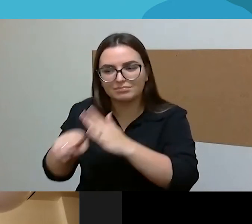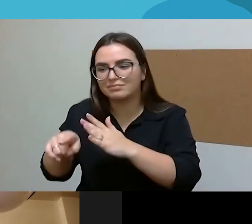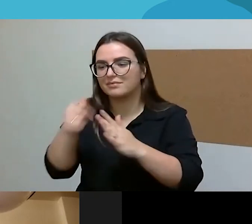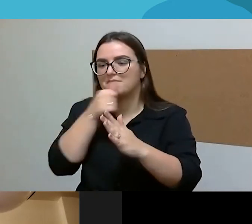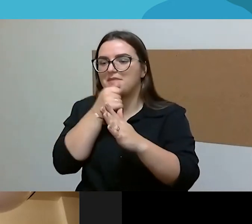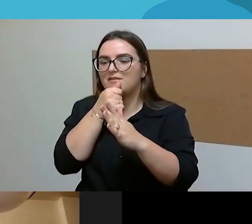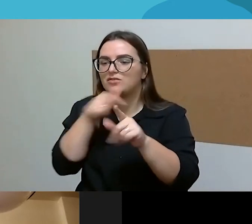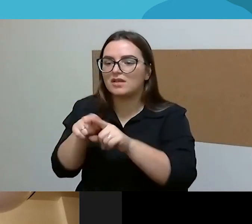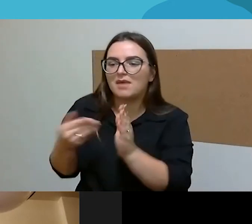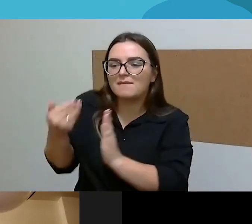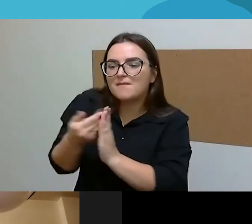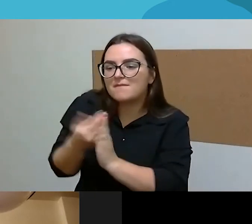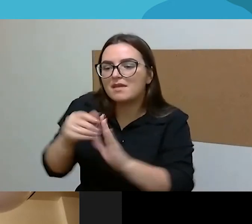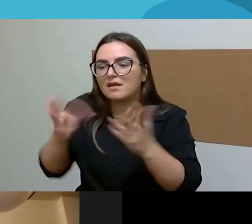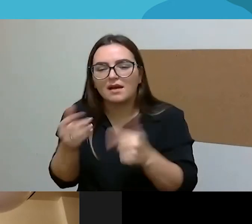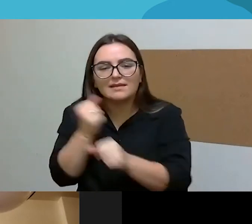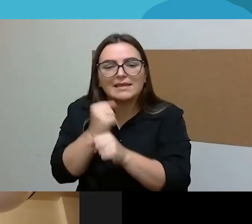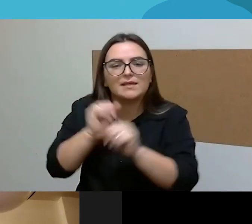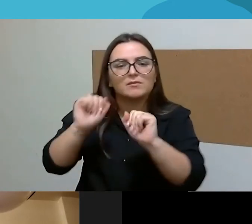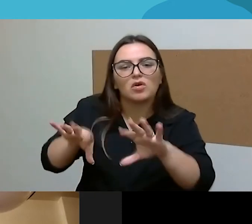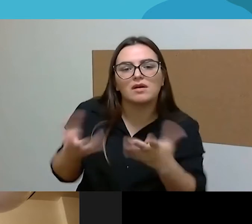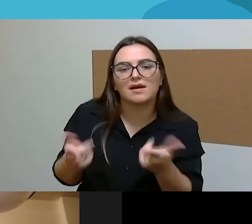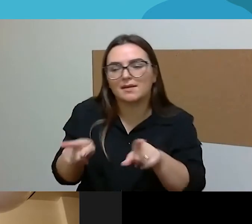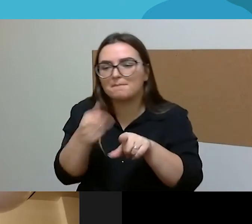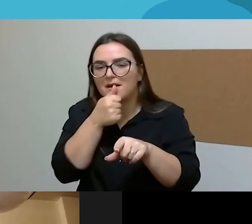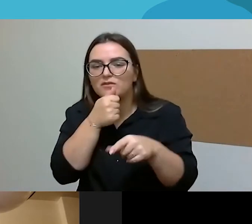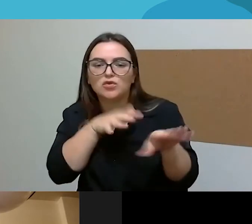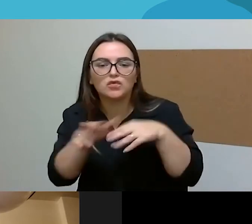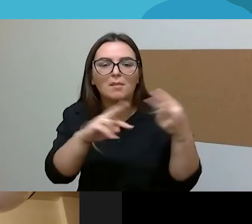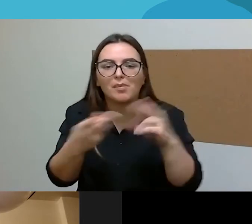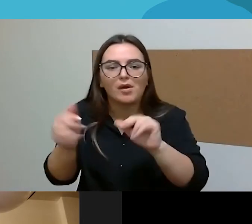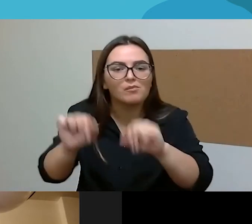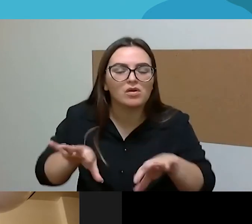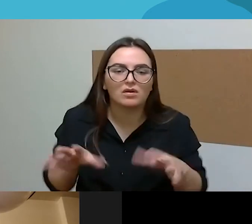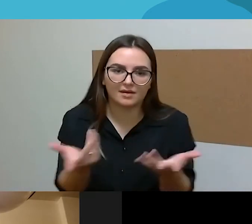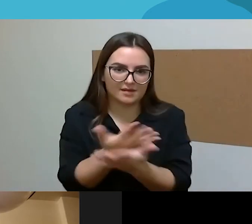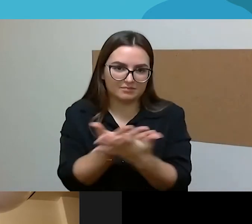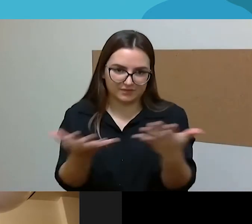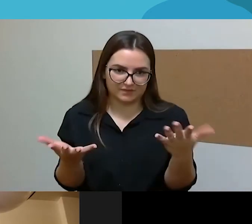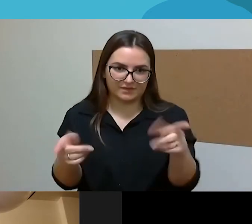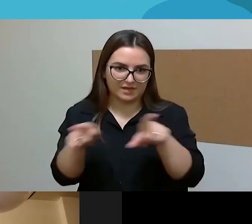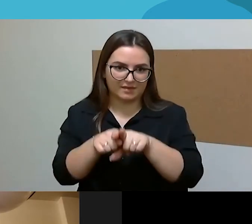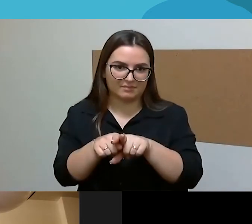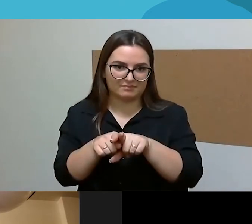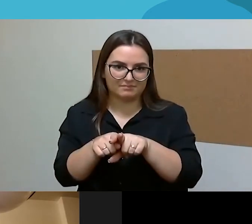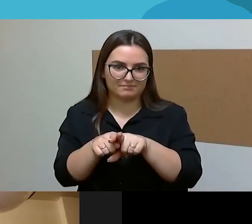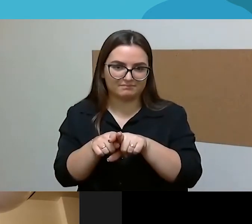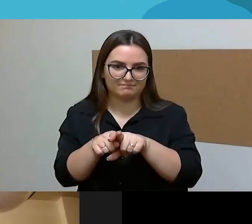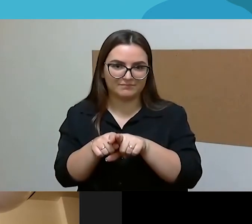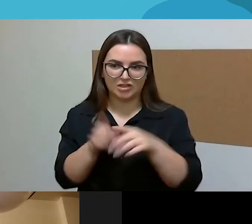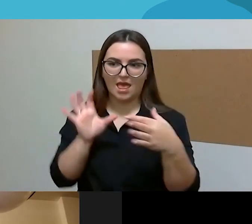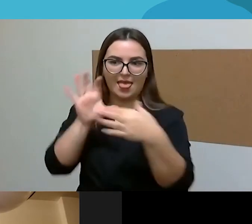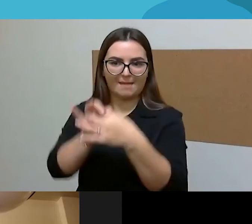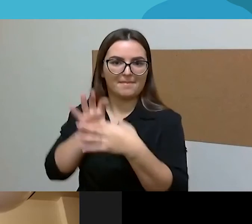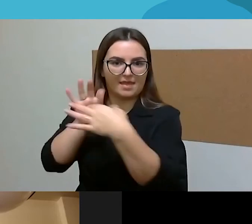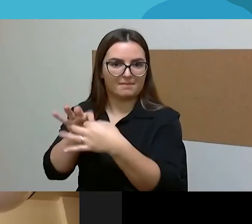patarimus draugų, kaip reikia, kaip dar galima, ko dar. Pas pagami tokį vadinamą tą vaibą, gal nežinau, nuo to visą net